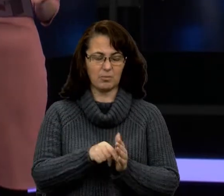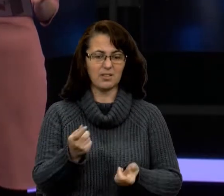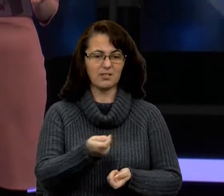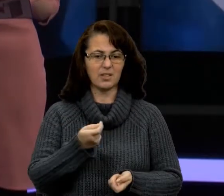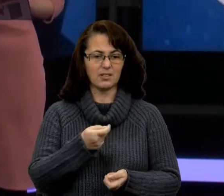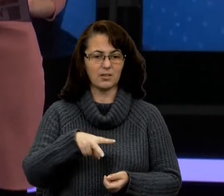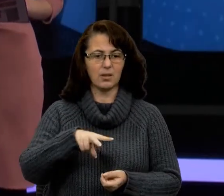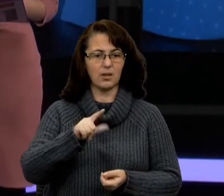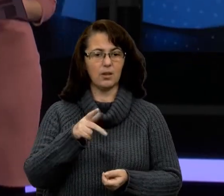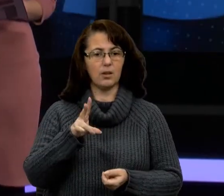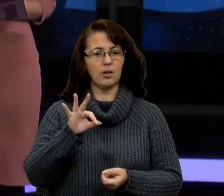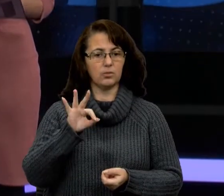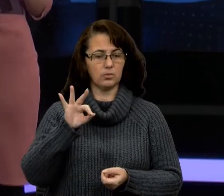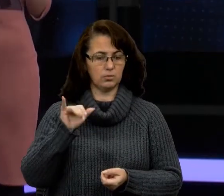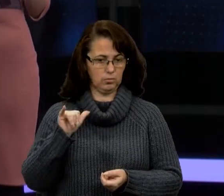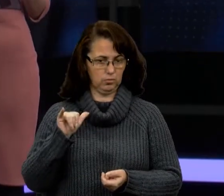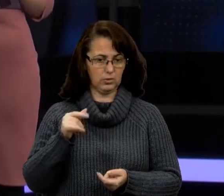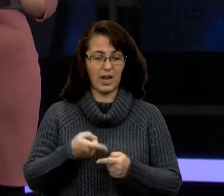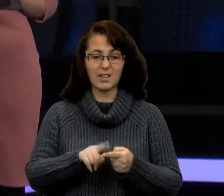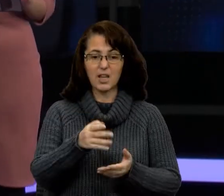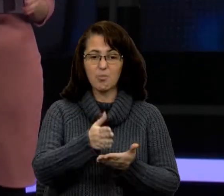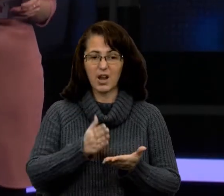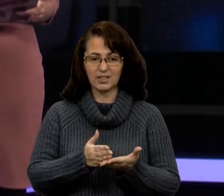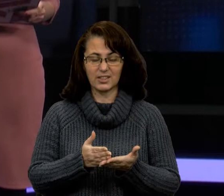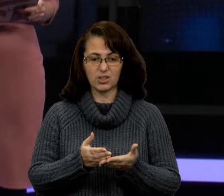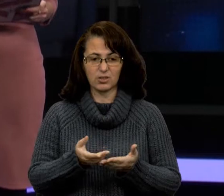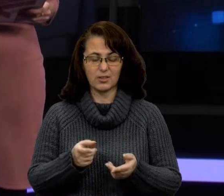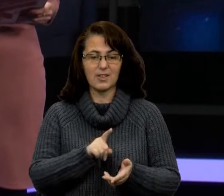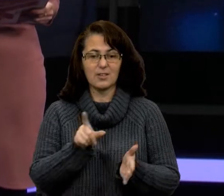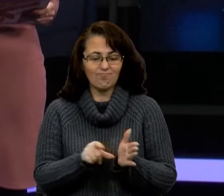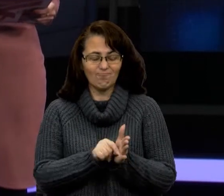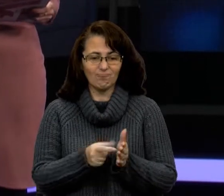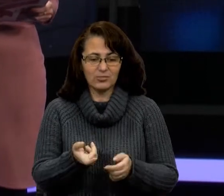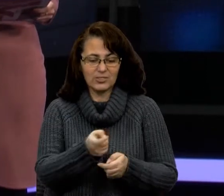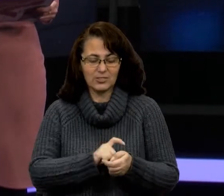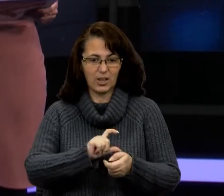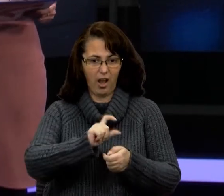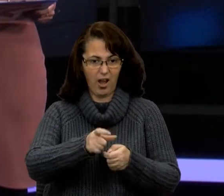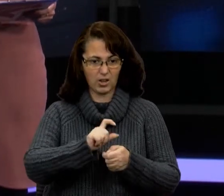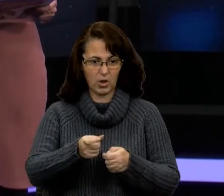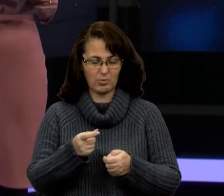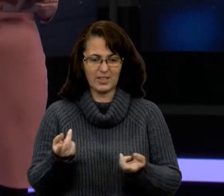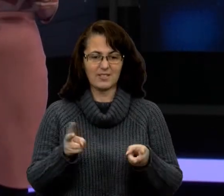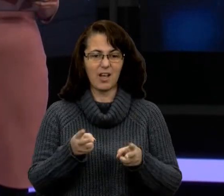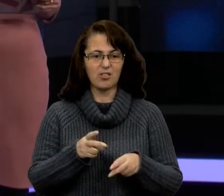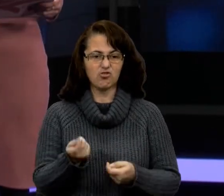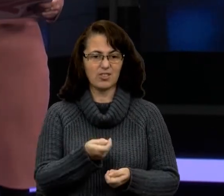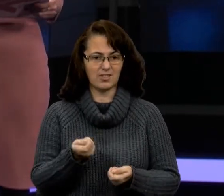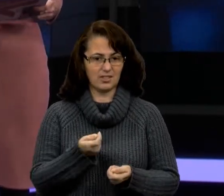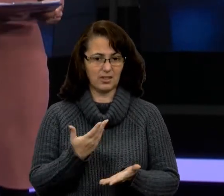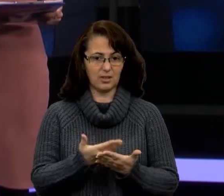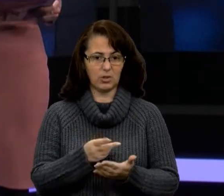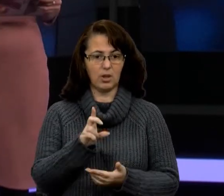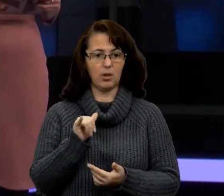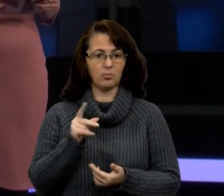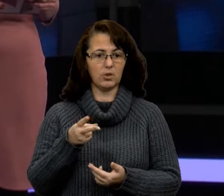це – палянички. Це лушпиння з картоплі із залишками зернят. Чи, до прикладу, бур'ян.